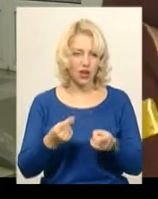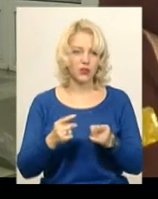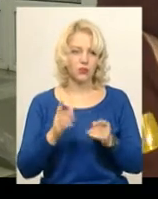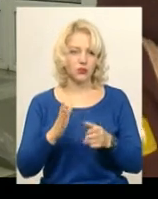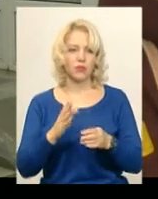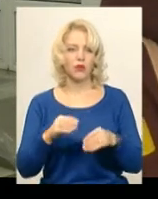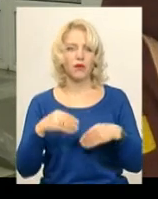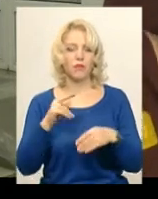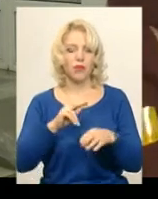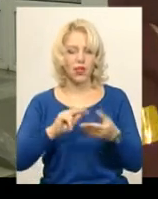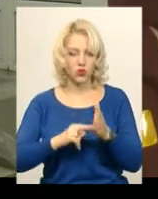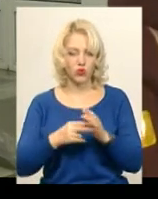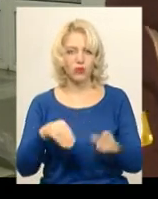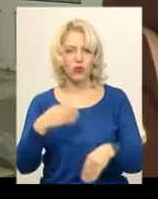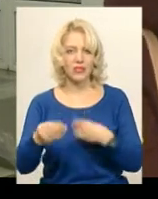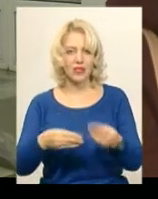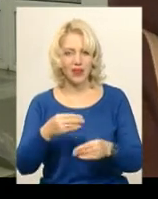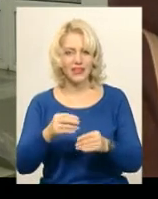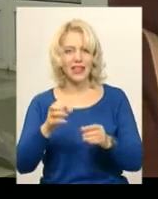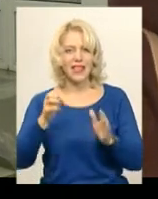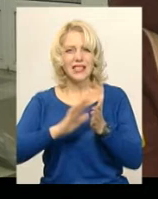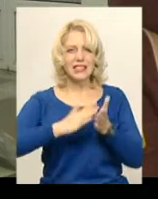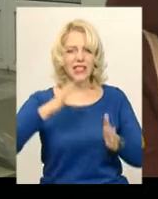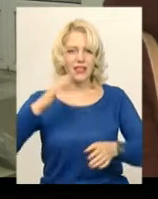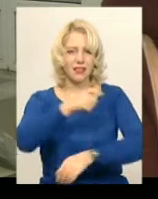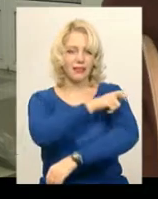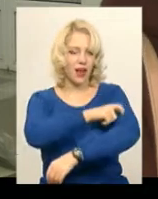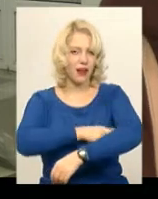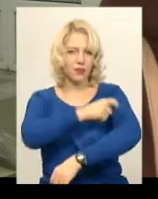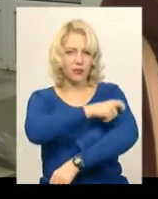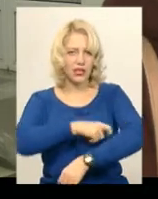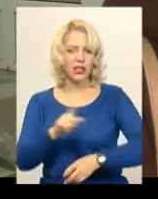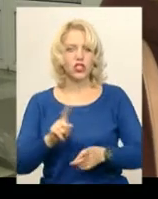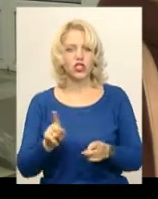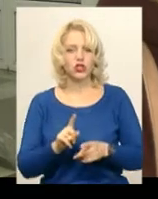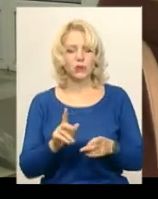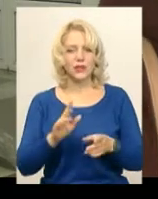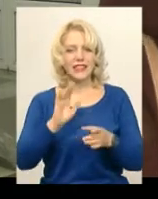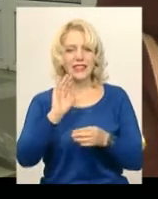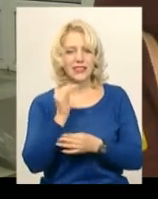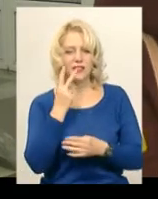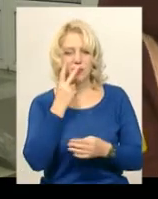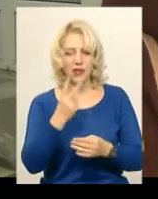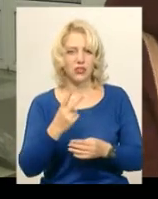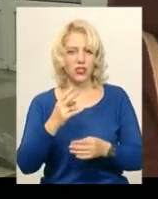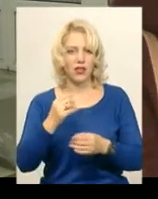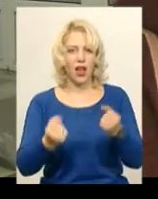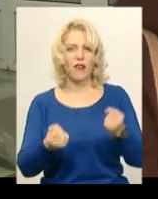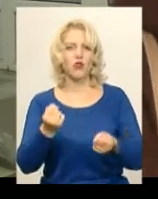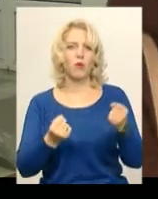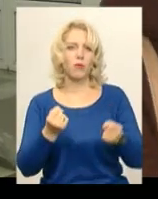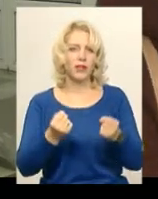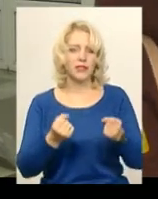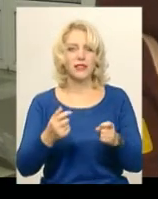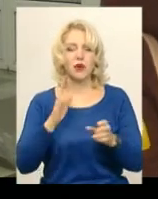світловідбивні наліпки, для того, щоб дитина була видною для автомобілістів. Будемо показувати